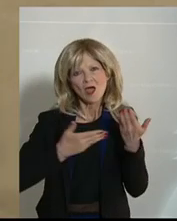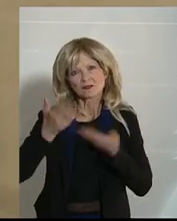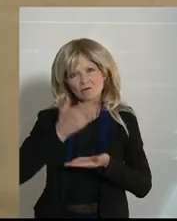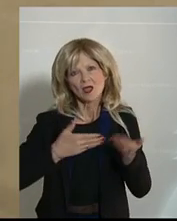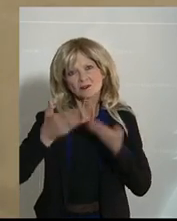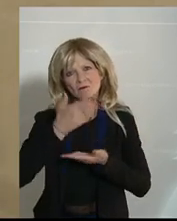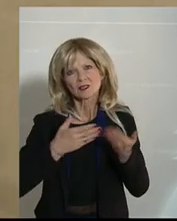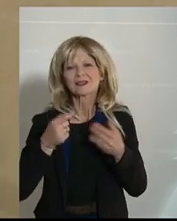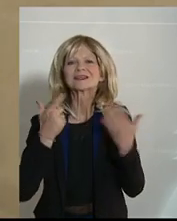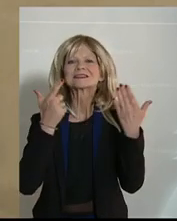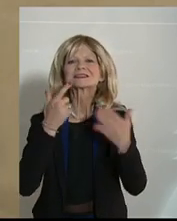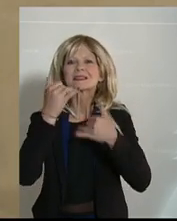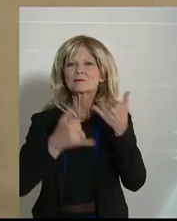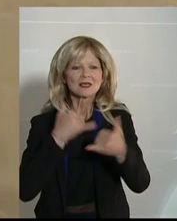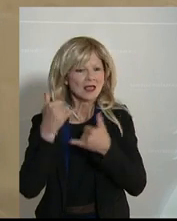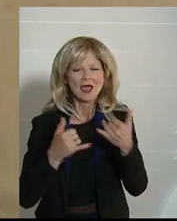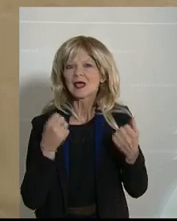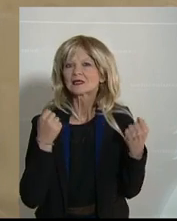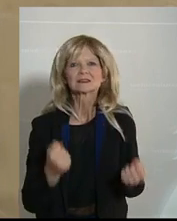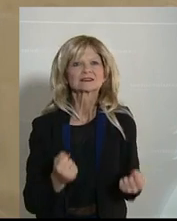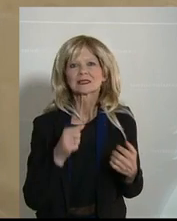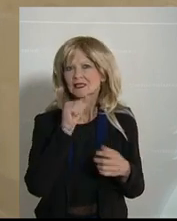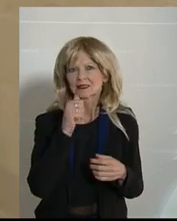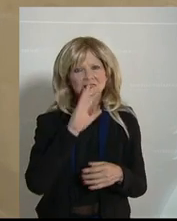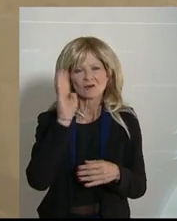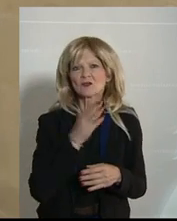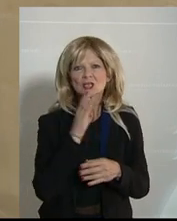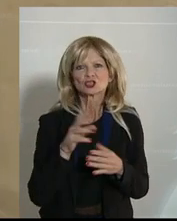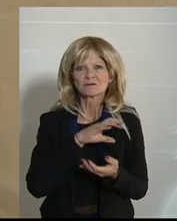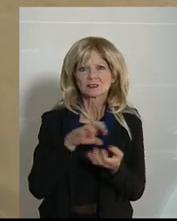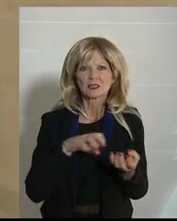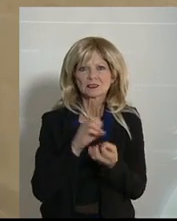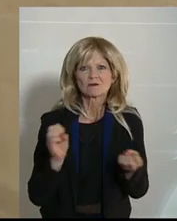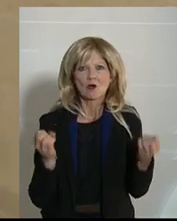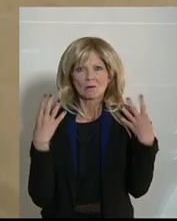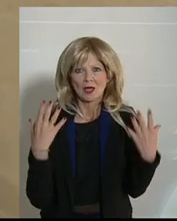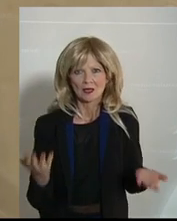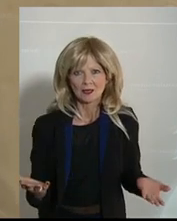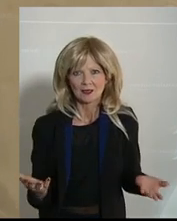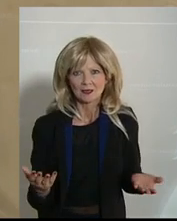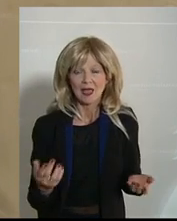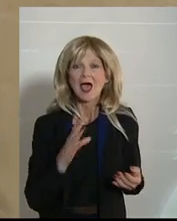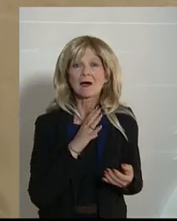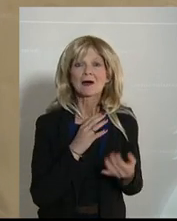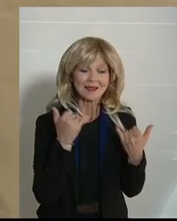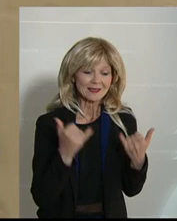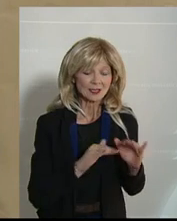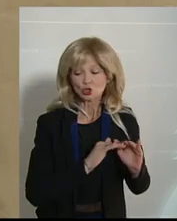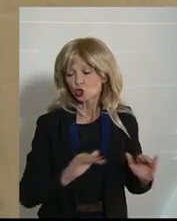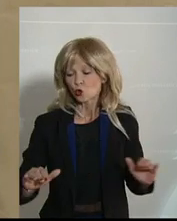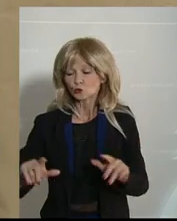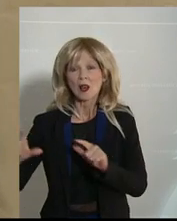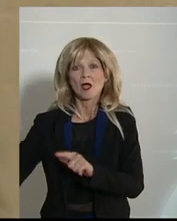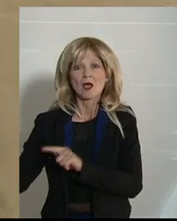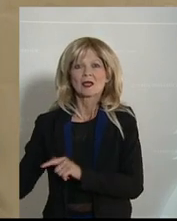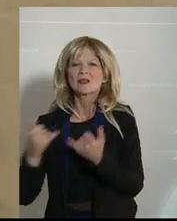sieben Jahren nicht das Ende dieser großen Wirtschaftskrise sein, als ob nichts gewesen wäre. Wenn wir jetzt die Grundlagen legen, wie machen wir Ökosteuern, wie machen wir